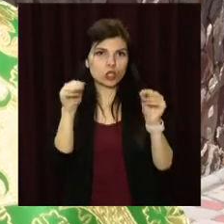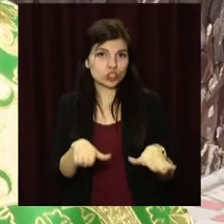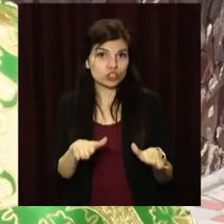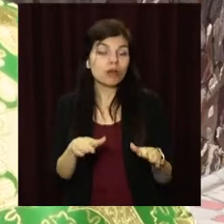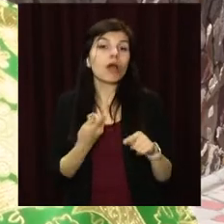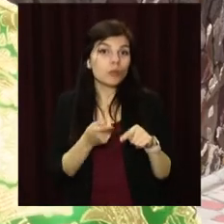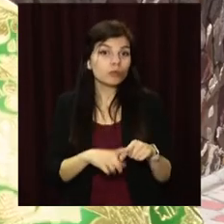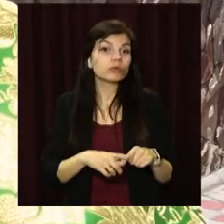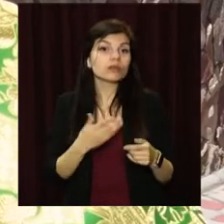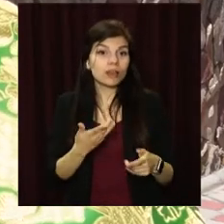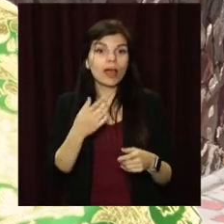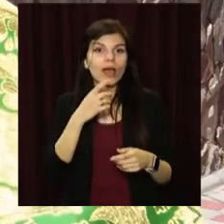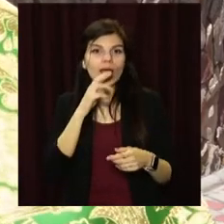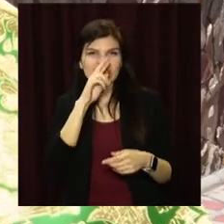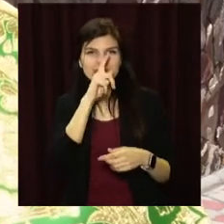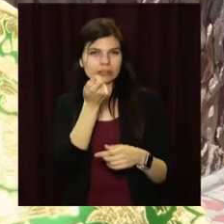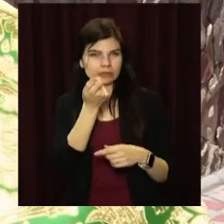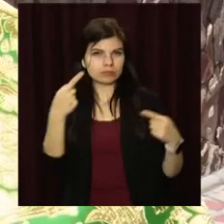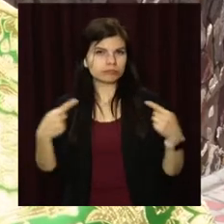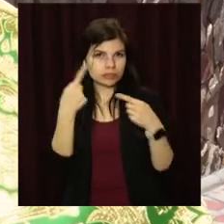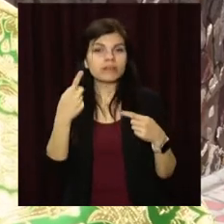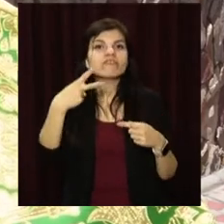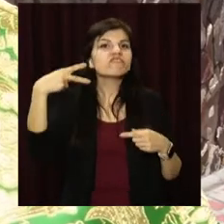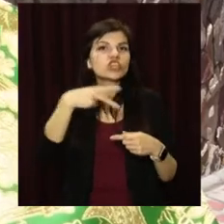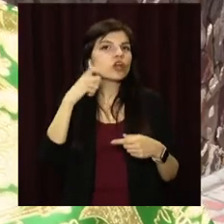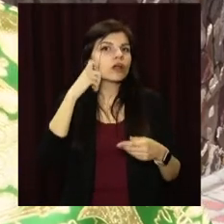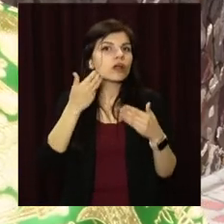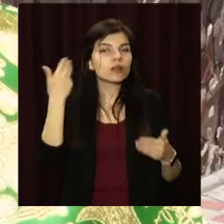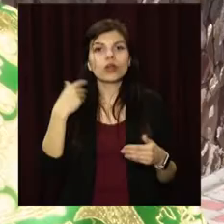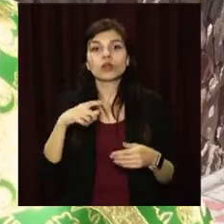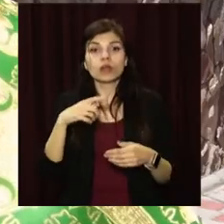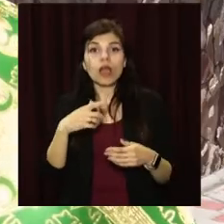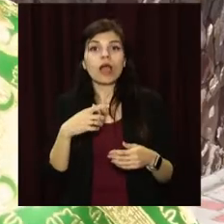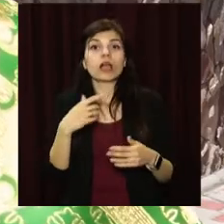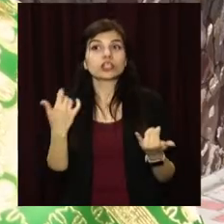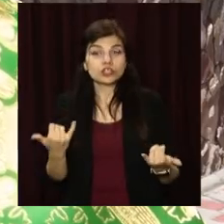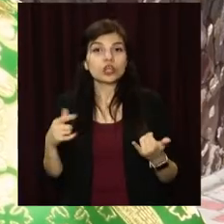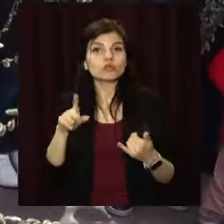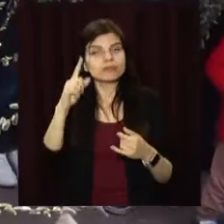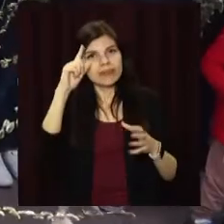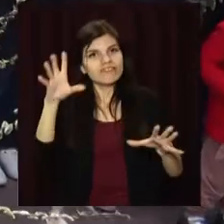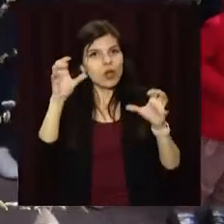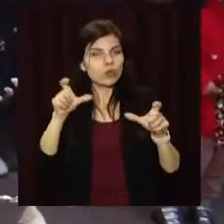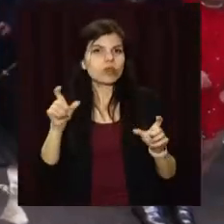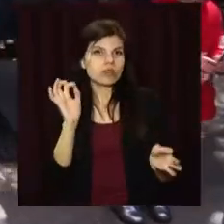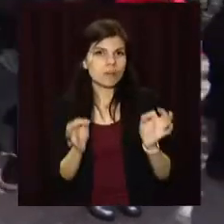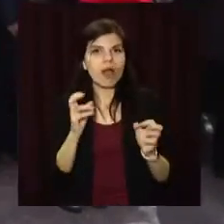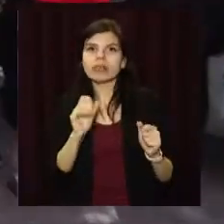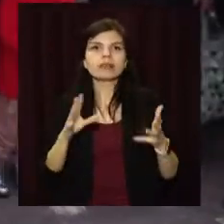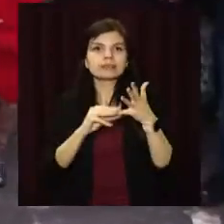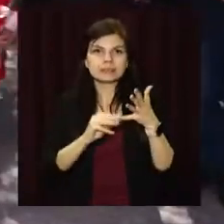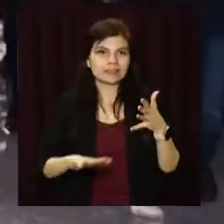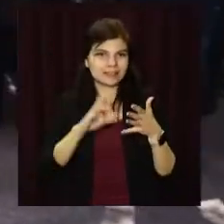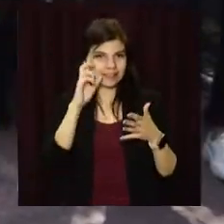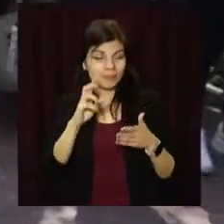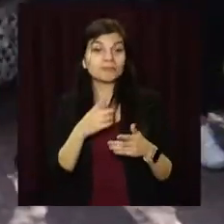Тому, бачите, ота помилка, 2000 років тому назад хотілося, щоб сьогодні суспільство її сприйняло. Через карантинні обмеження, кажуть